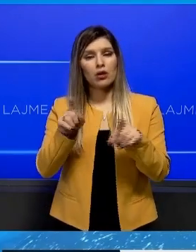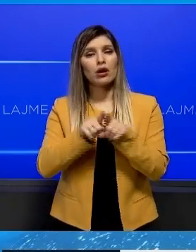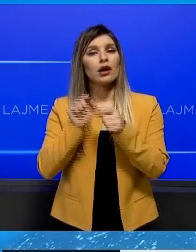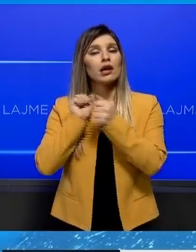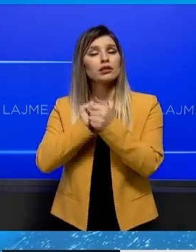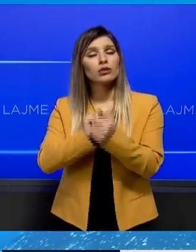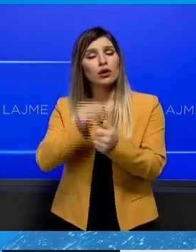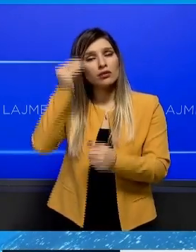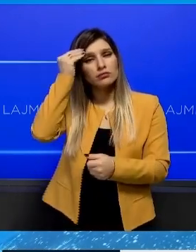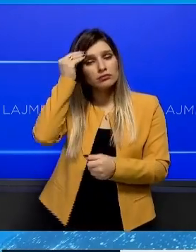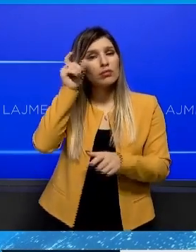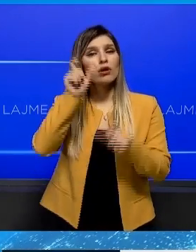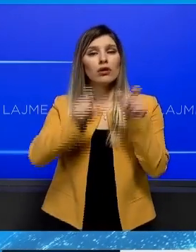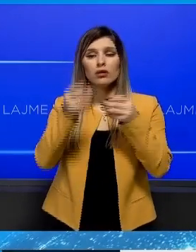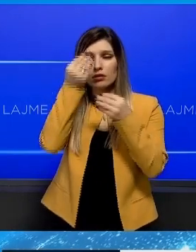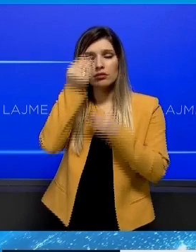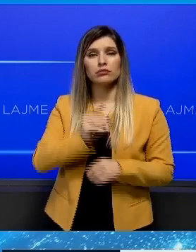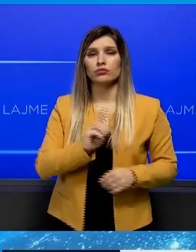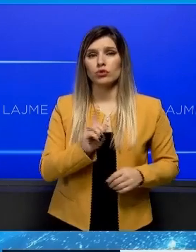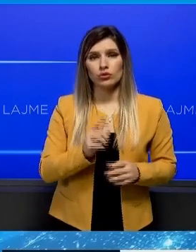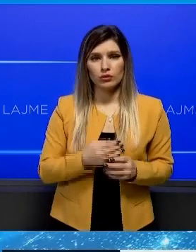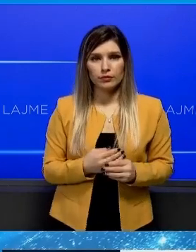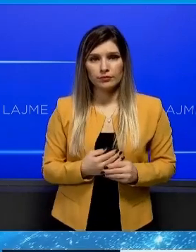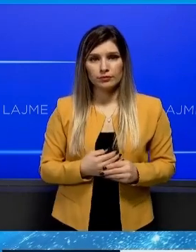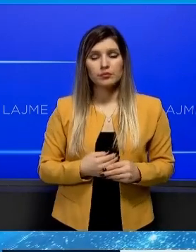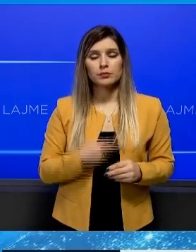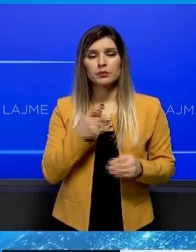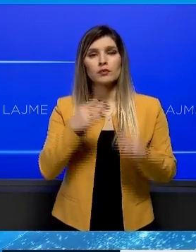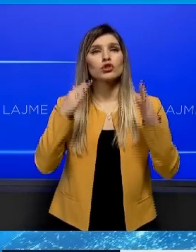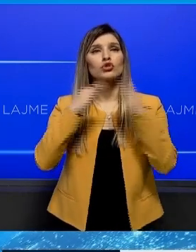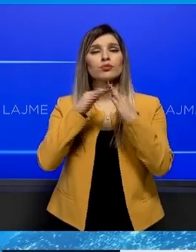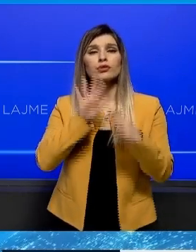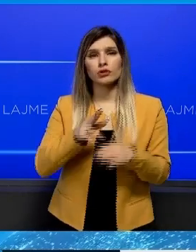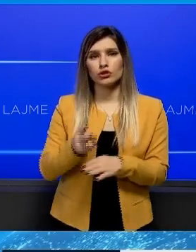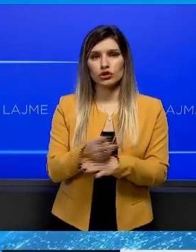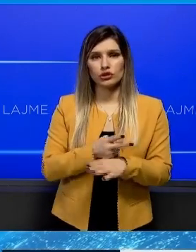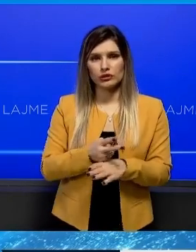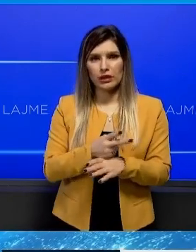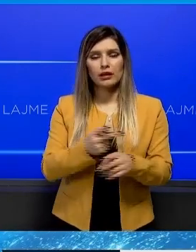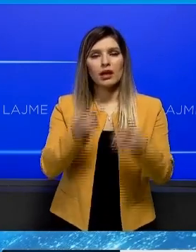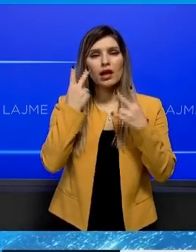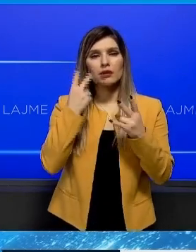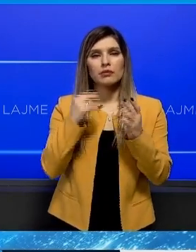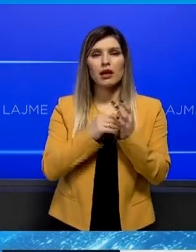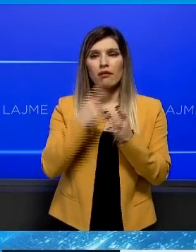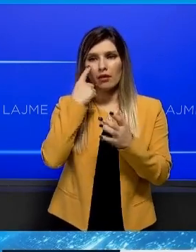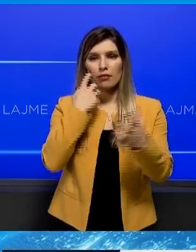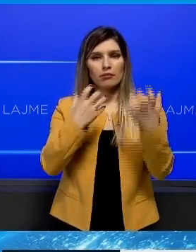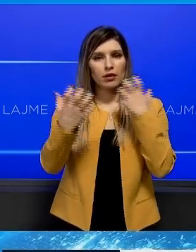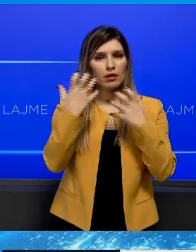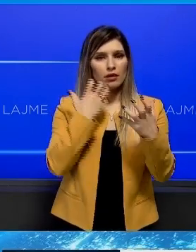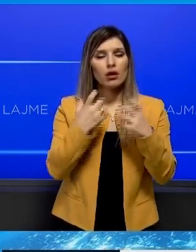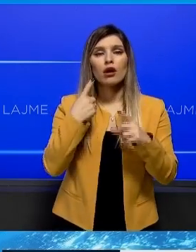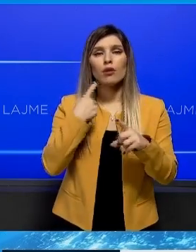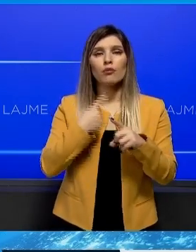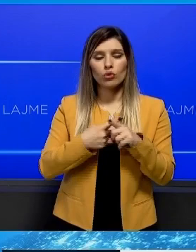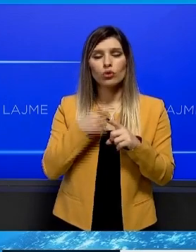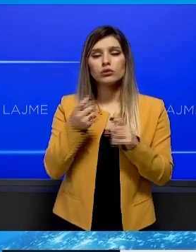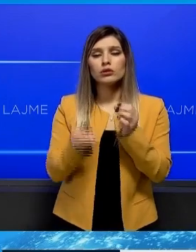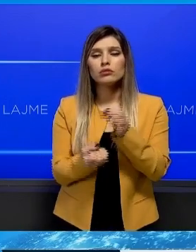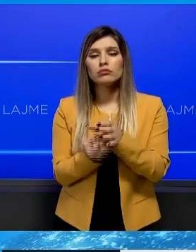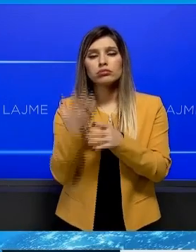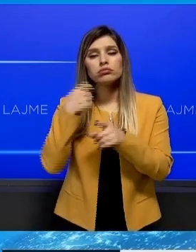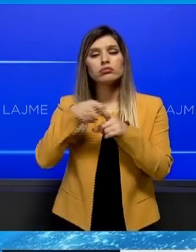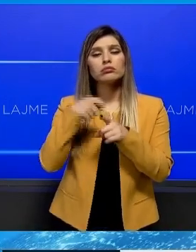po rehabilitim figurash. Si pas ti, monumenti është prom publike, ka vlerat të mëdha estetike dhe për nga tipologjia e